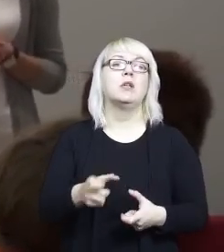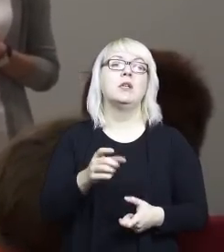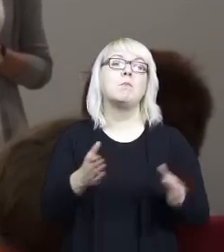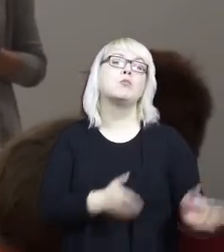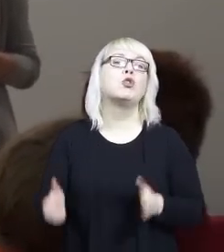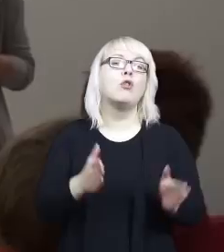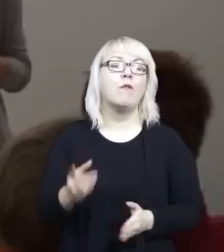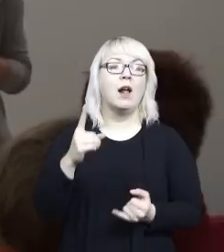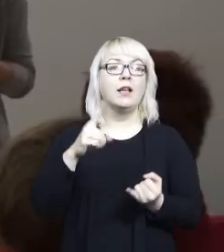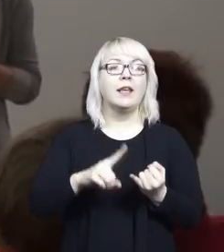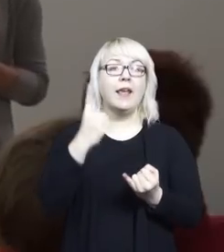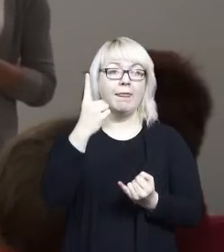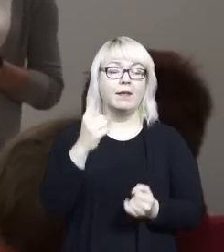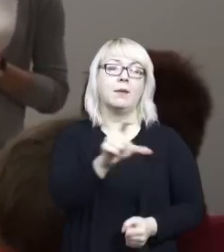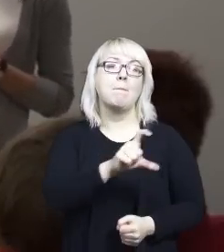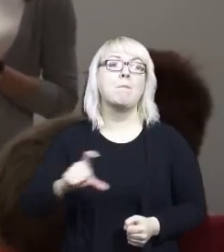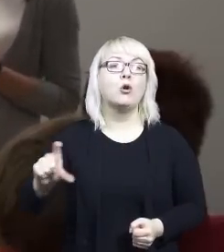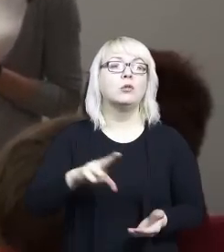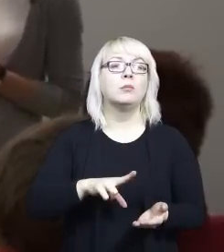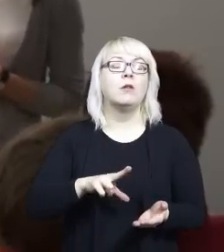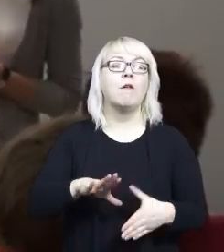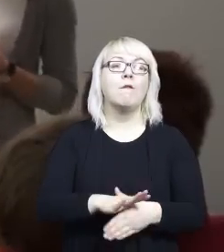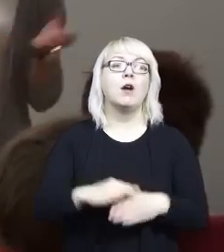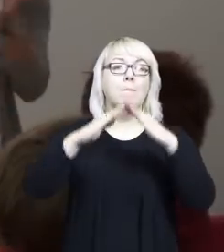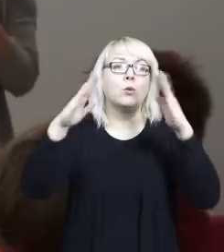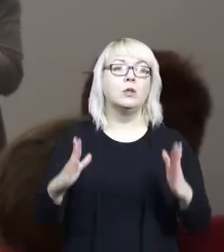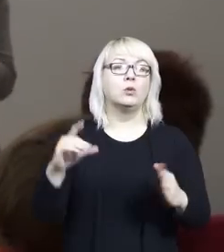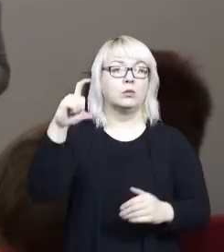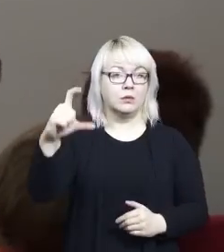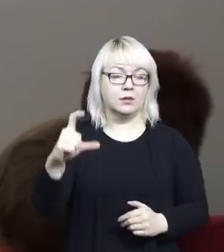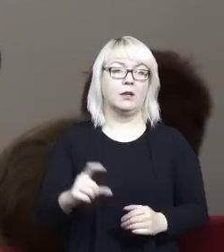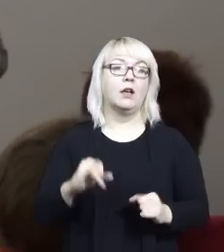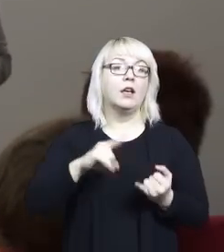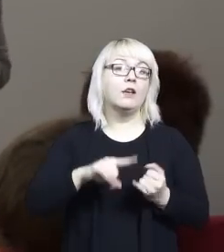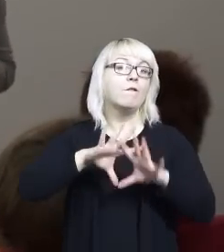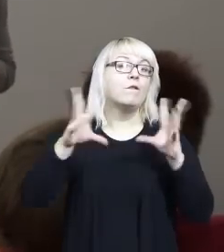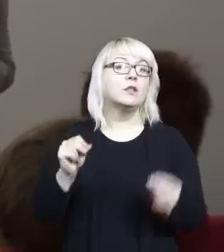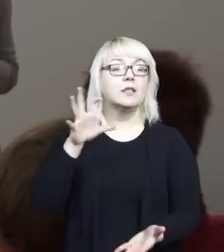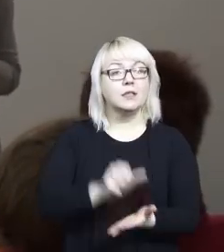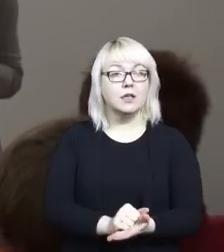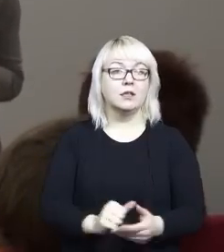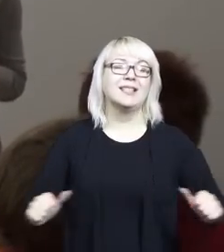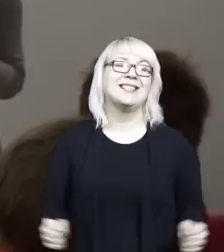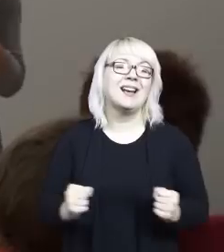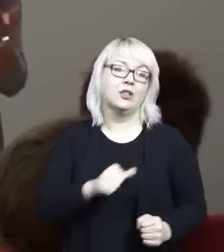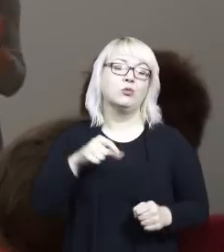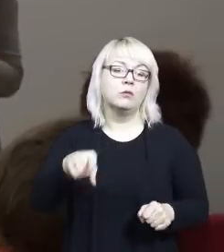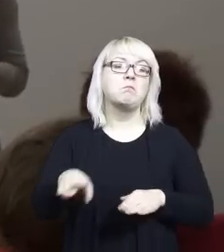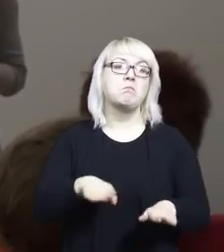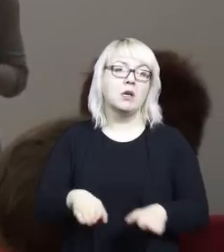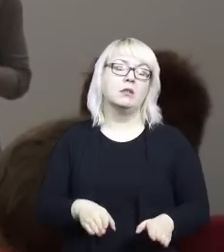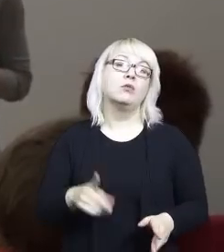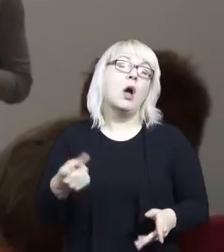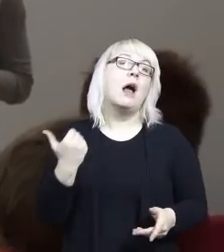jeden poziom w jednym z budynków, budynku C. No i wszystkie zajęcia starali się oni tam zgromadzić w tym budynku. Natomiast to